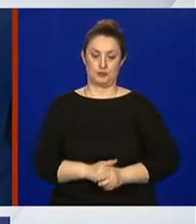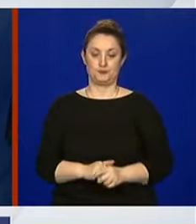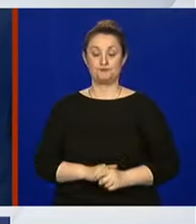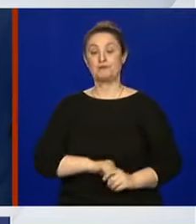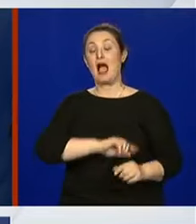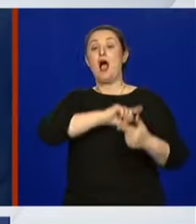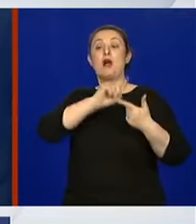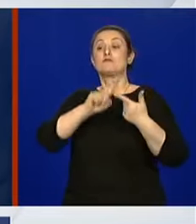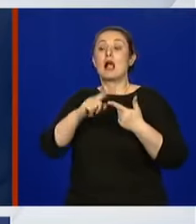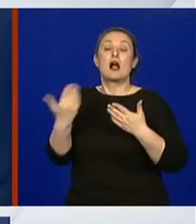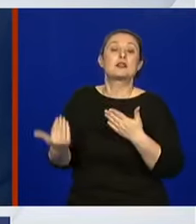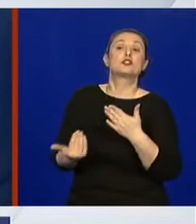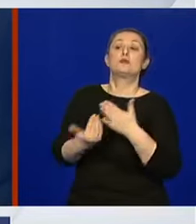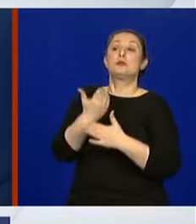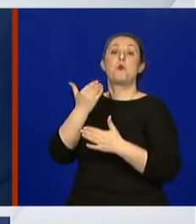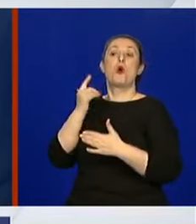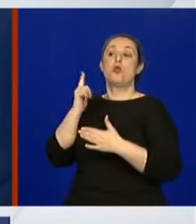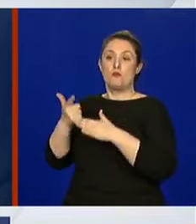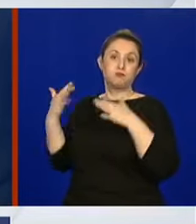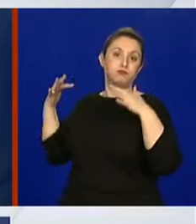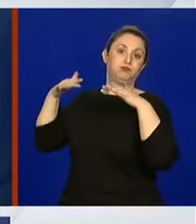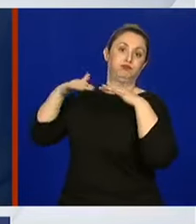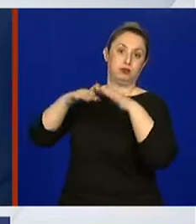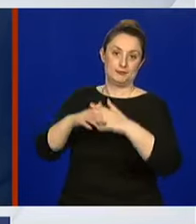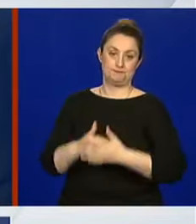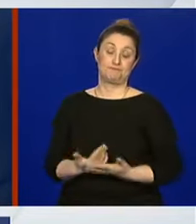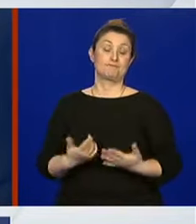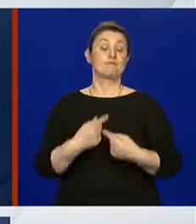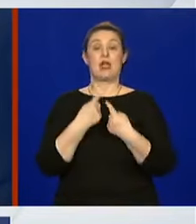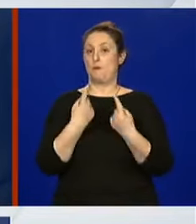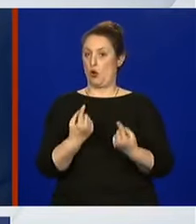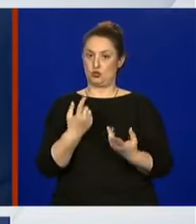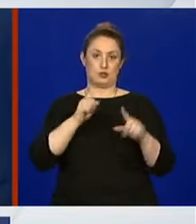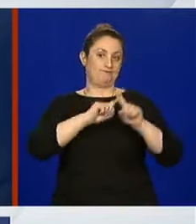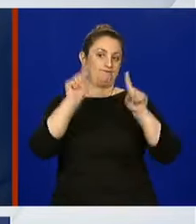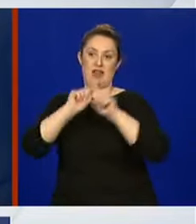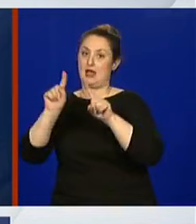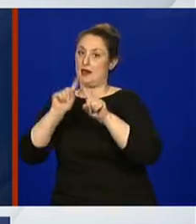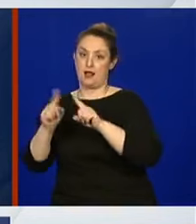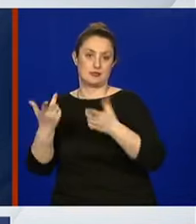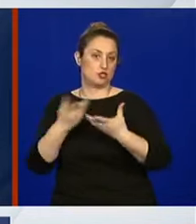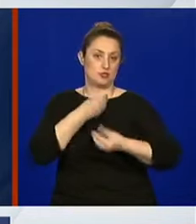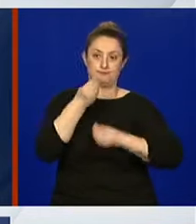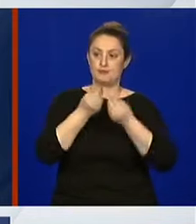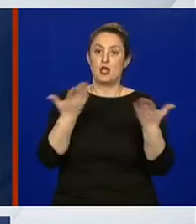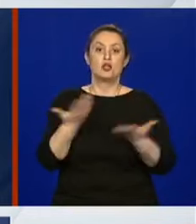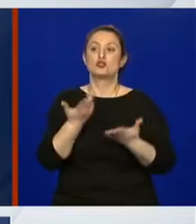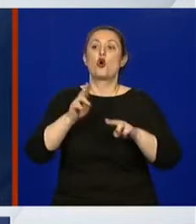dakle, postoji različiti scenarij što će se sa koronavirusom događati.